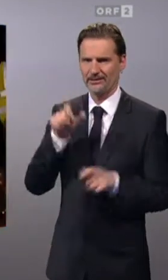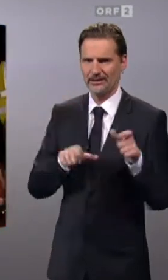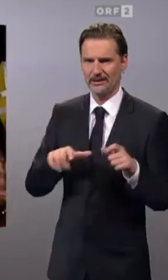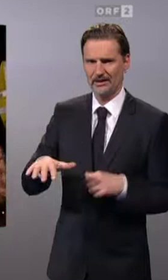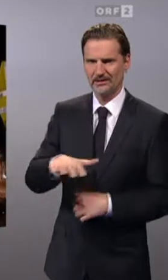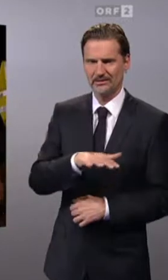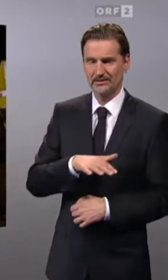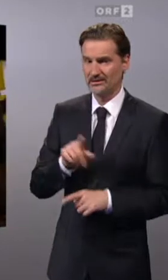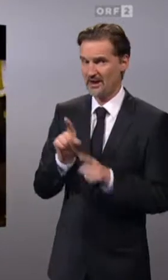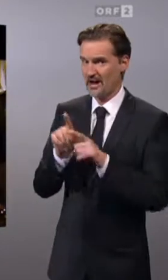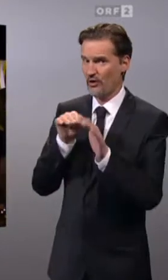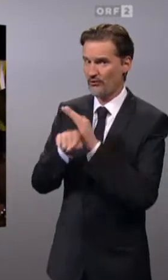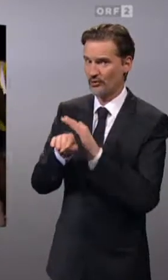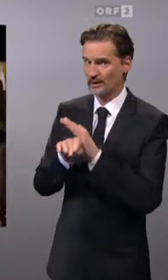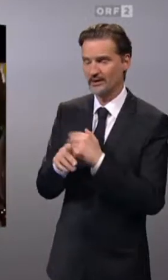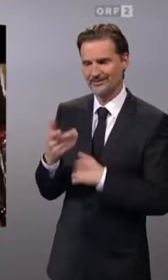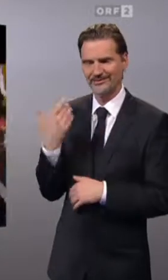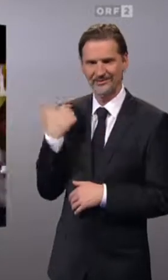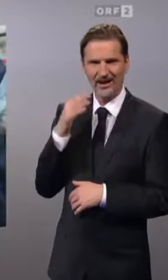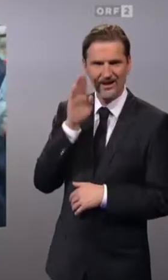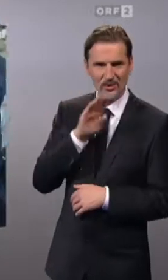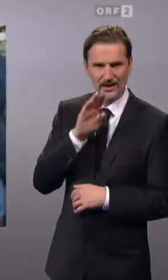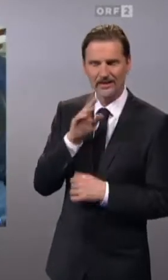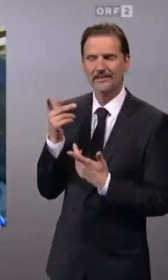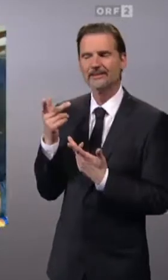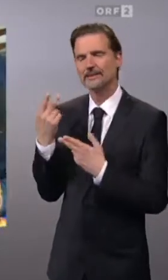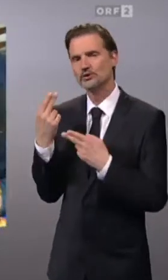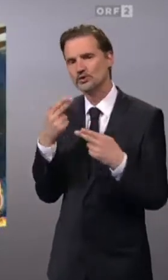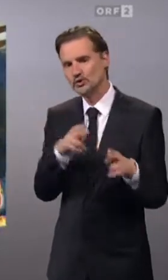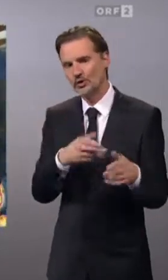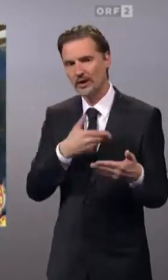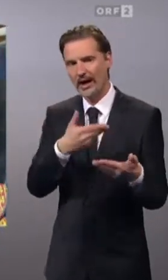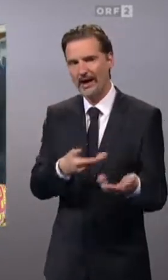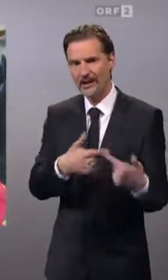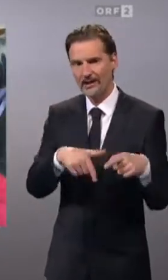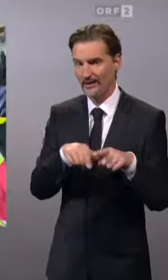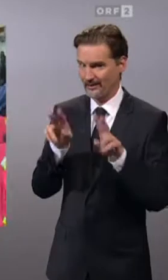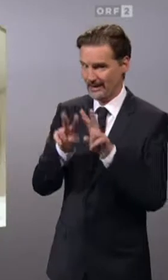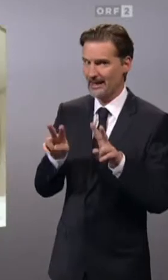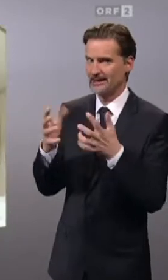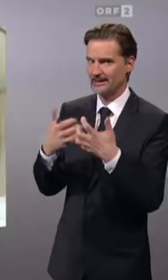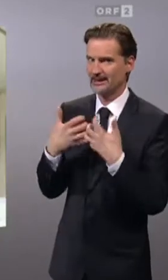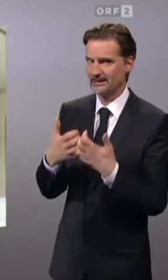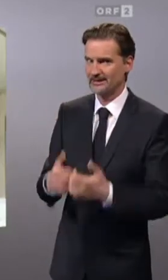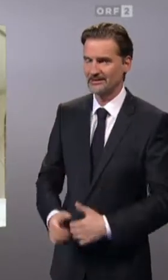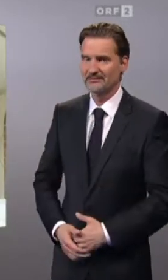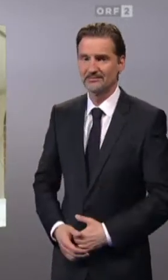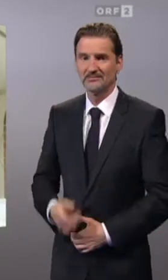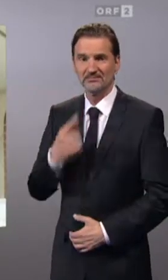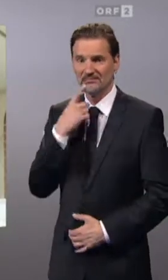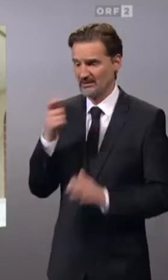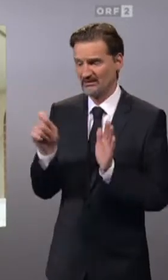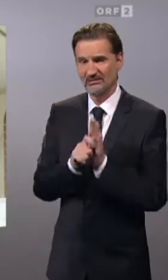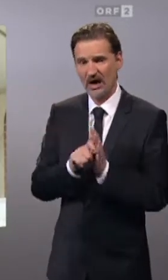Auch Flüchtlinge, die inzwischen aus Libyen in ihre Heimatländer zurückgeführt wurden, berichten von Sklaverei. Sie kaufen dich.